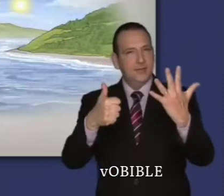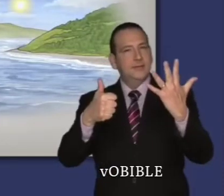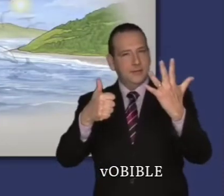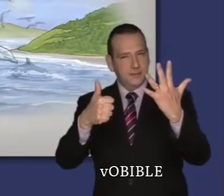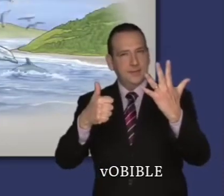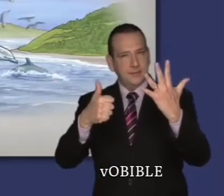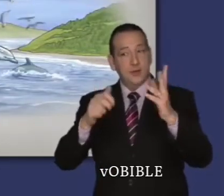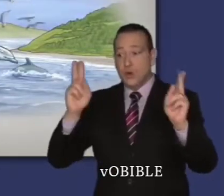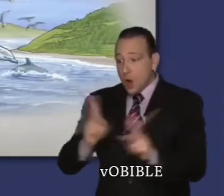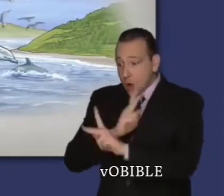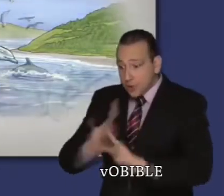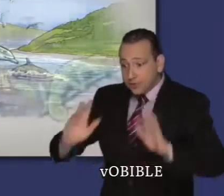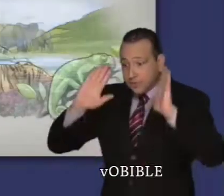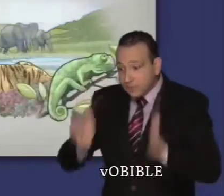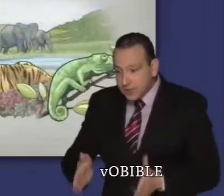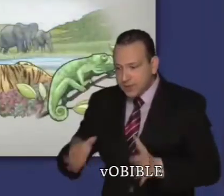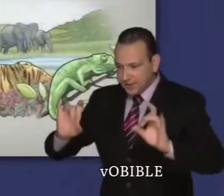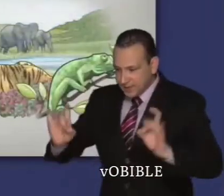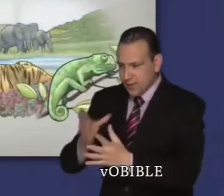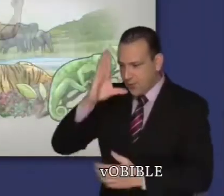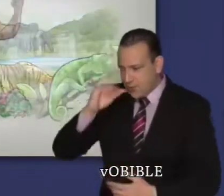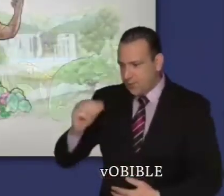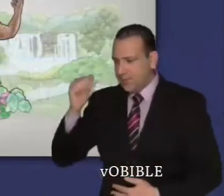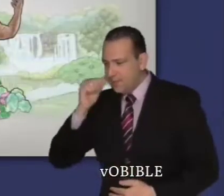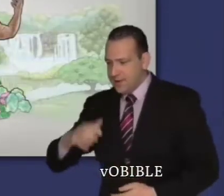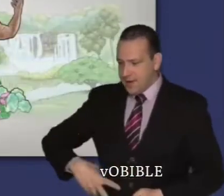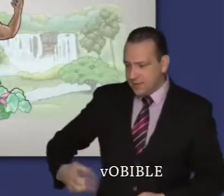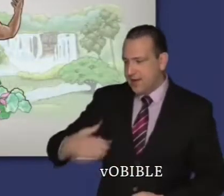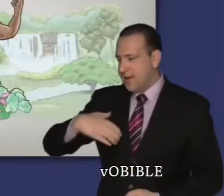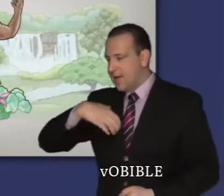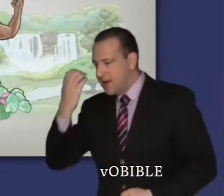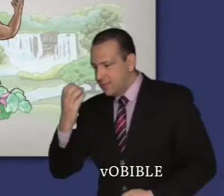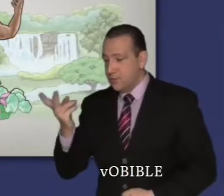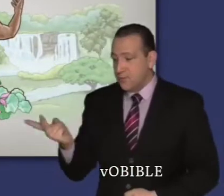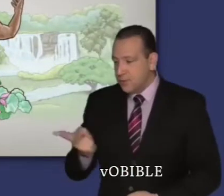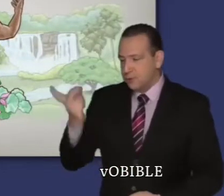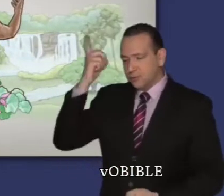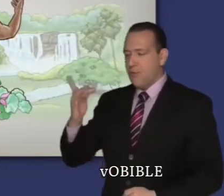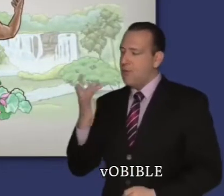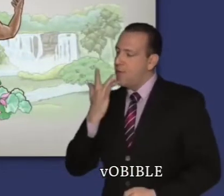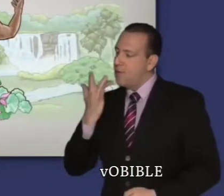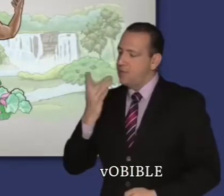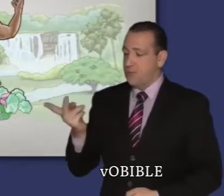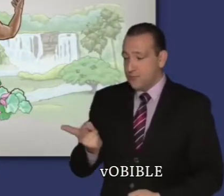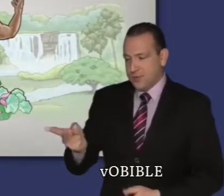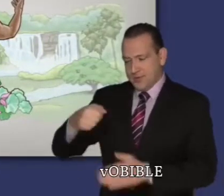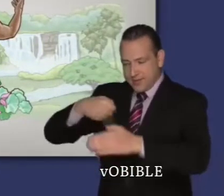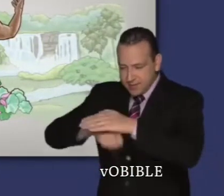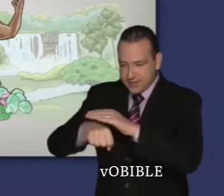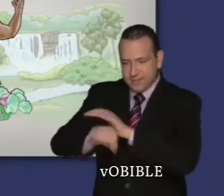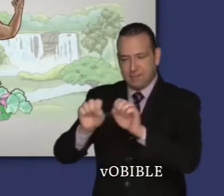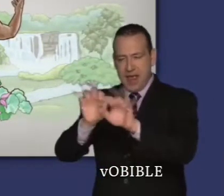pour les humains, puis a créé le premier homme et la première femme, Adam et Ève. Ils devaient remplir la terre et la